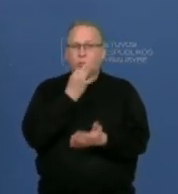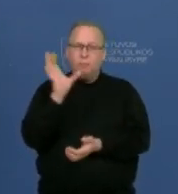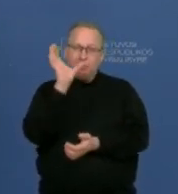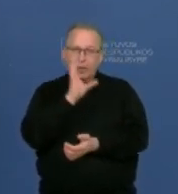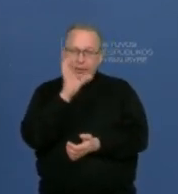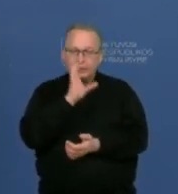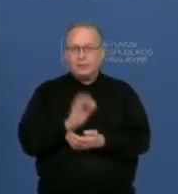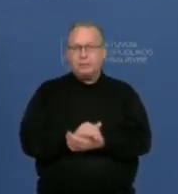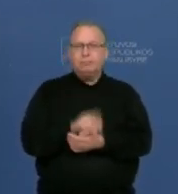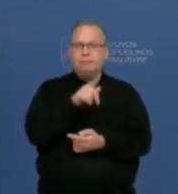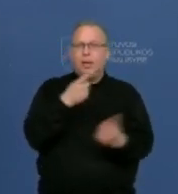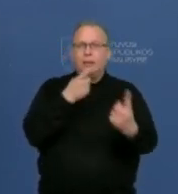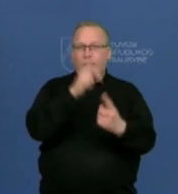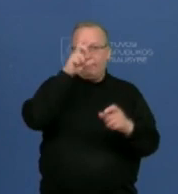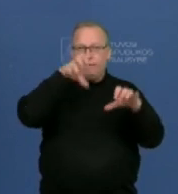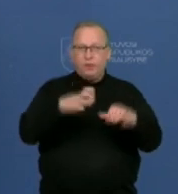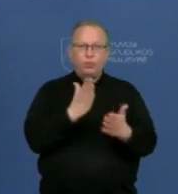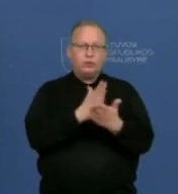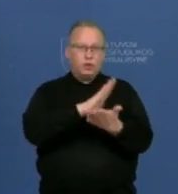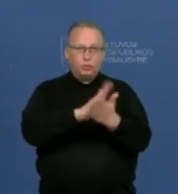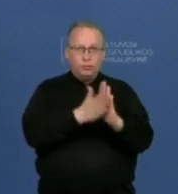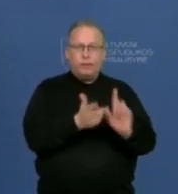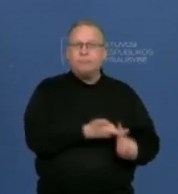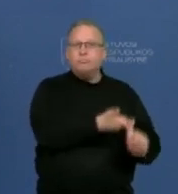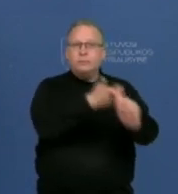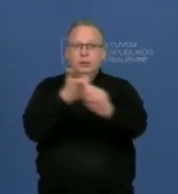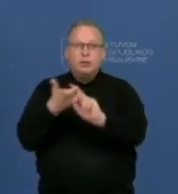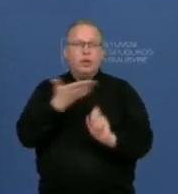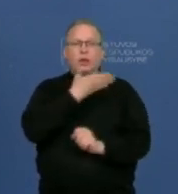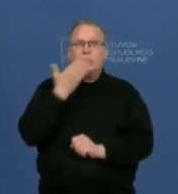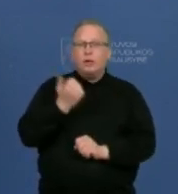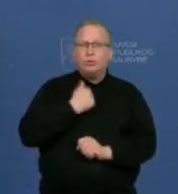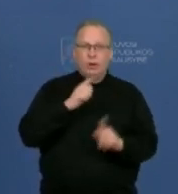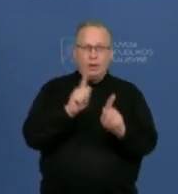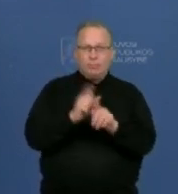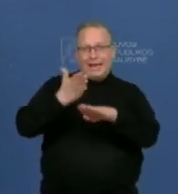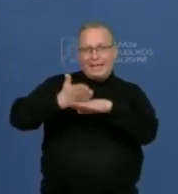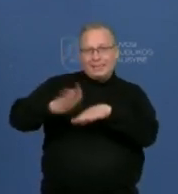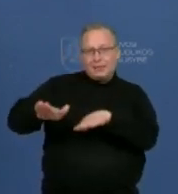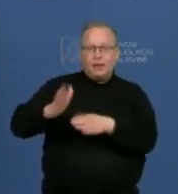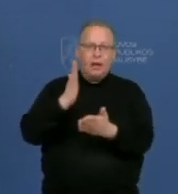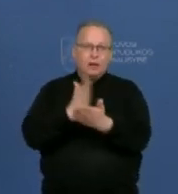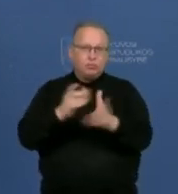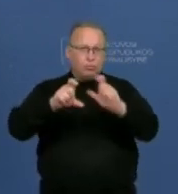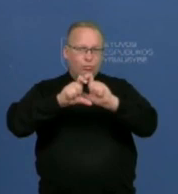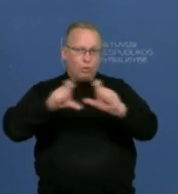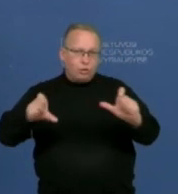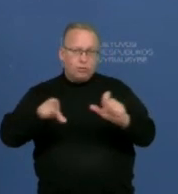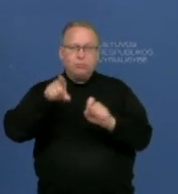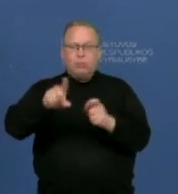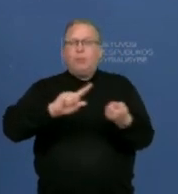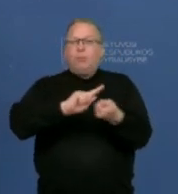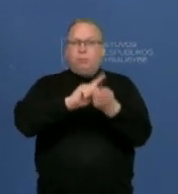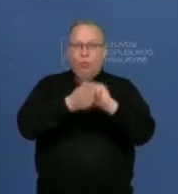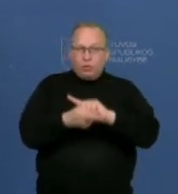prastesni. Tai tikslas šios vyriausybės yra sutvarkyti tinklą, kad neturėtume tokių atskirtyje esančių mokyklų ir tie